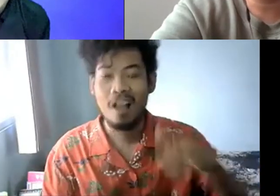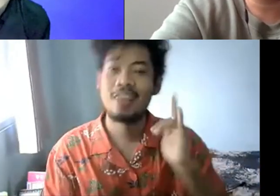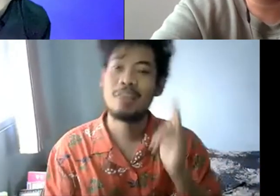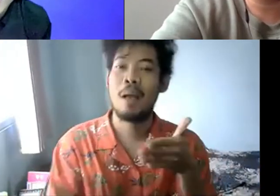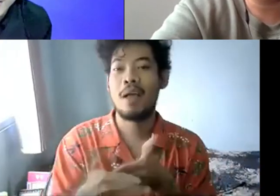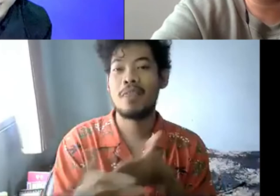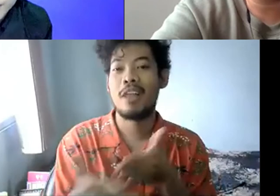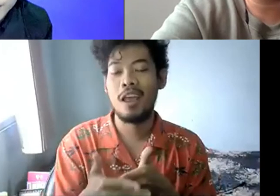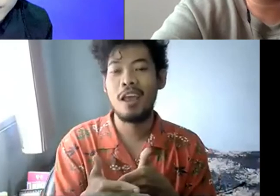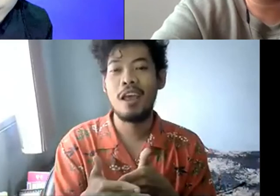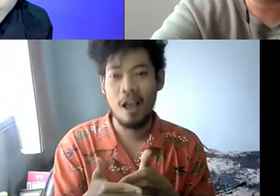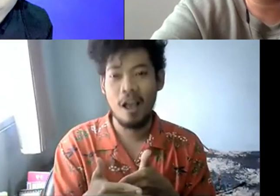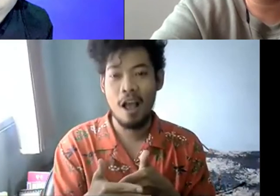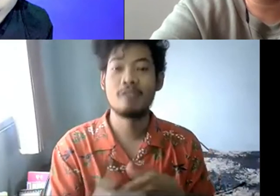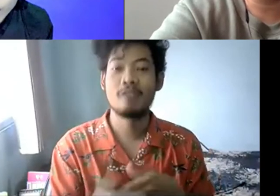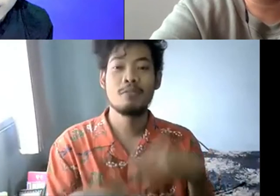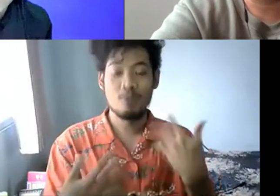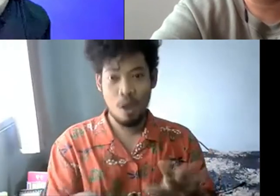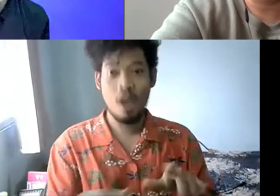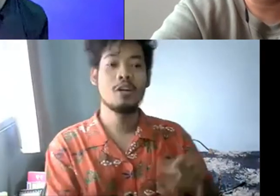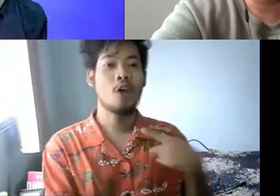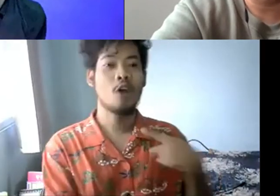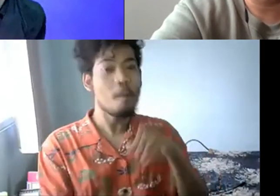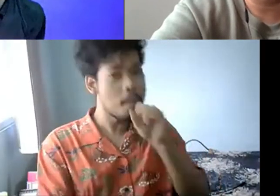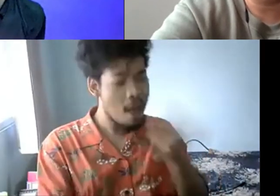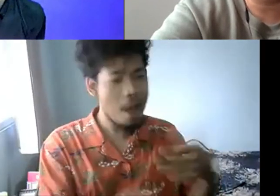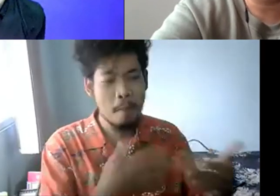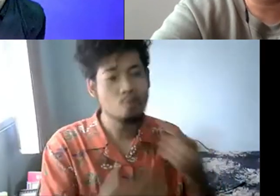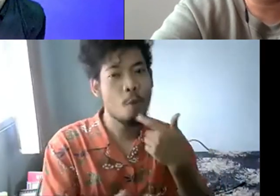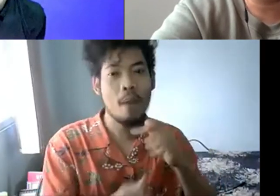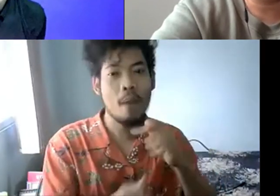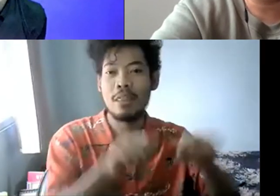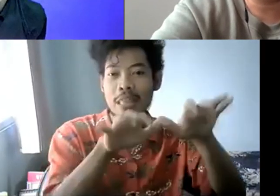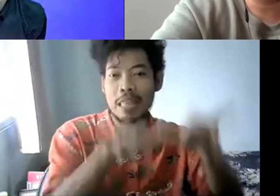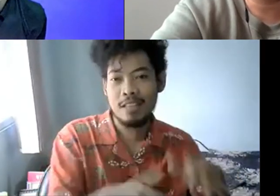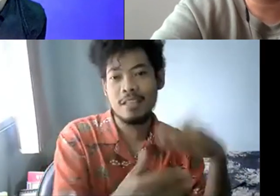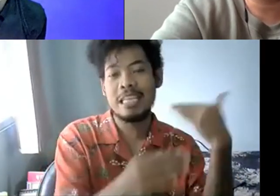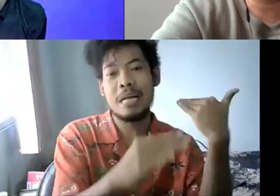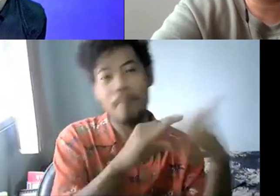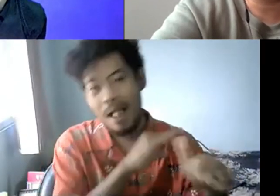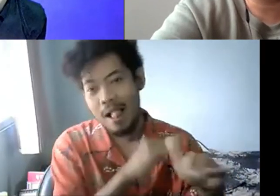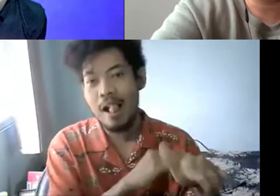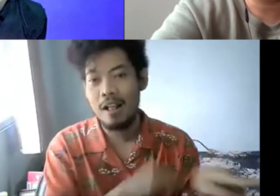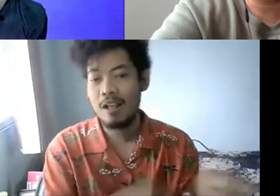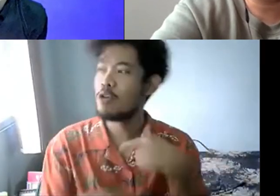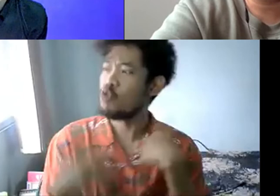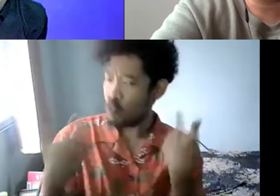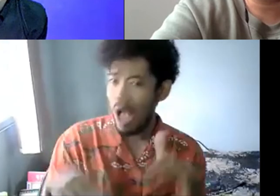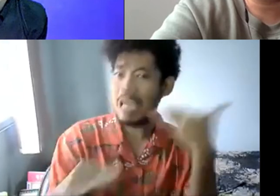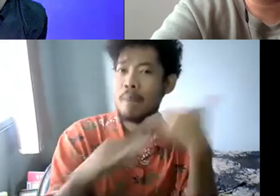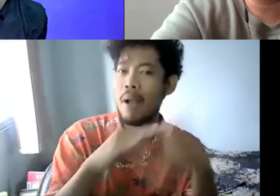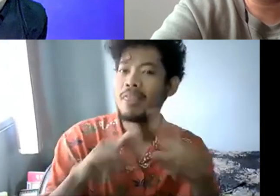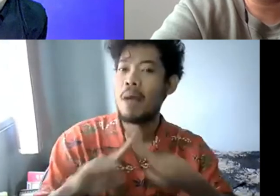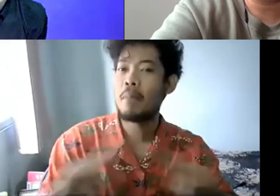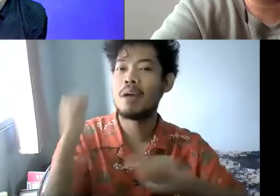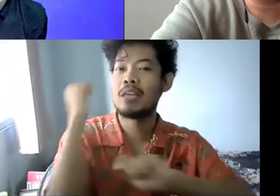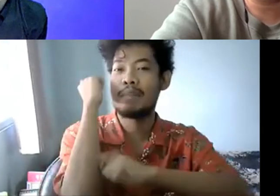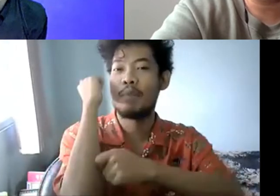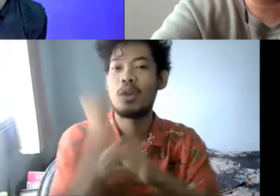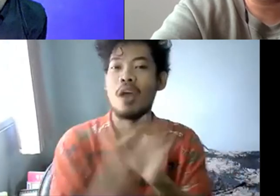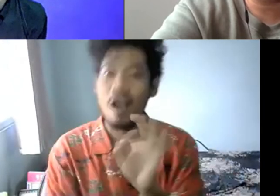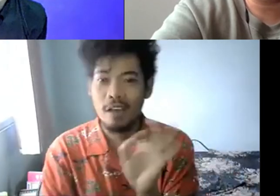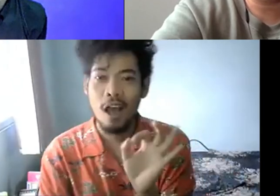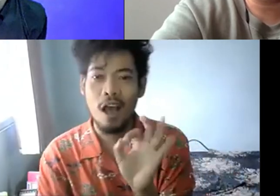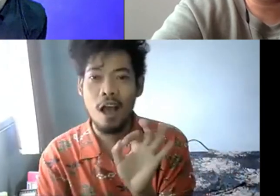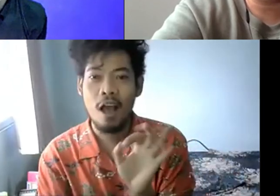aksesnya seperti itu. Jadi, itu tetap menjadi ada hambatan seperti itu. Kemudian saya bilang, tidak apa-apa, coba